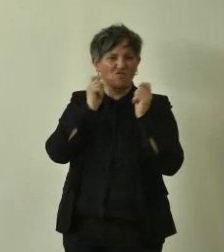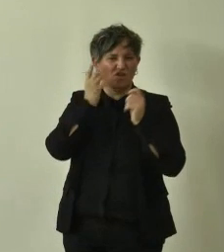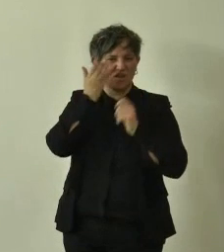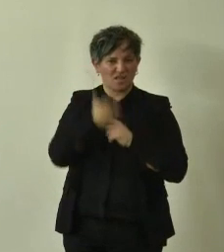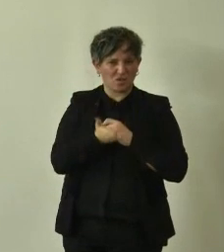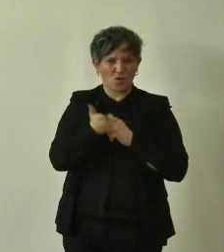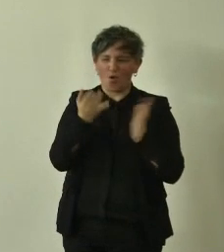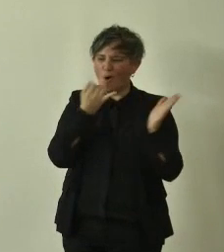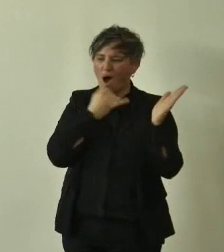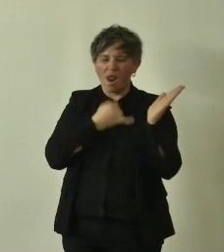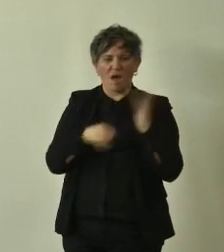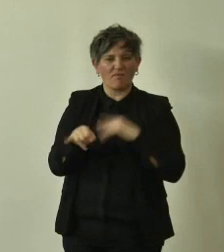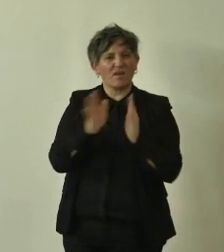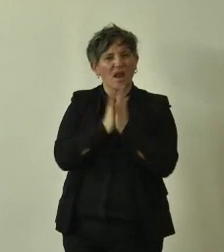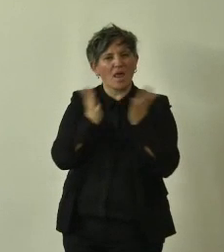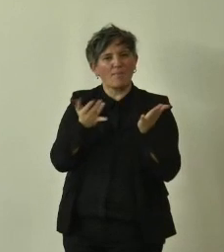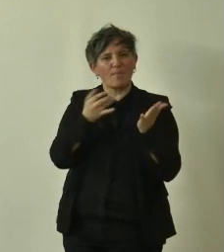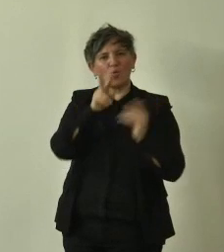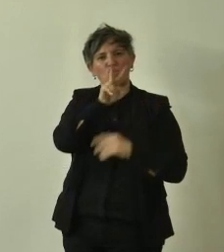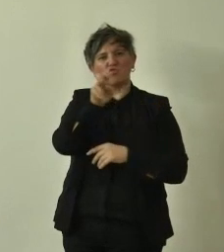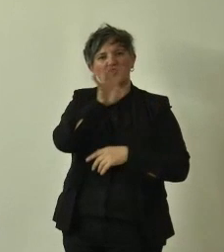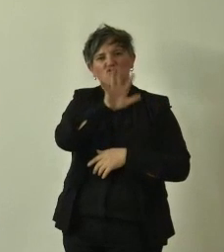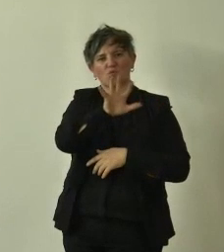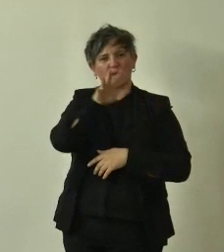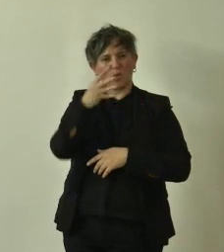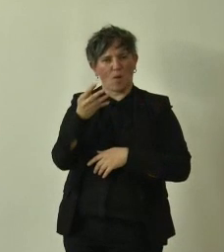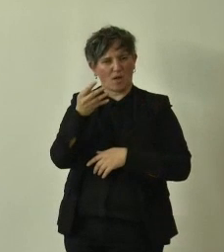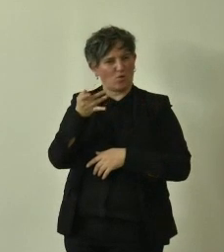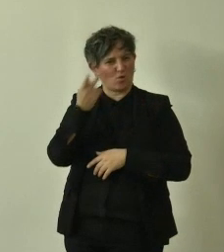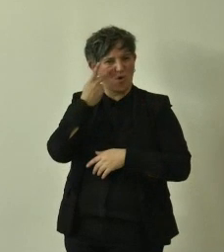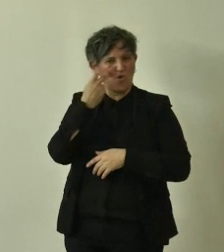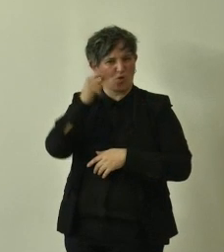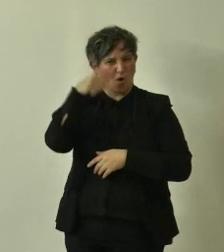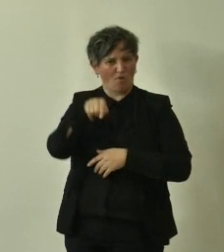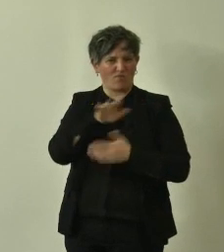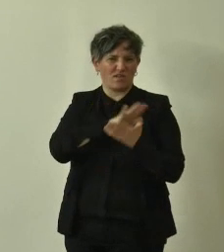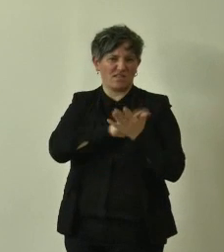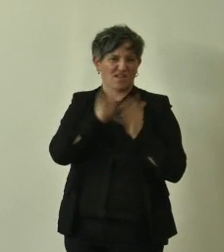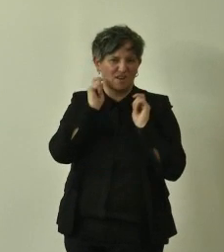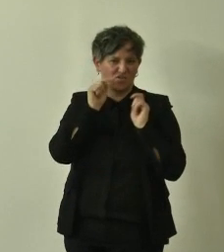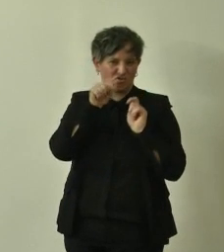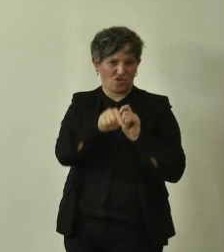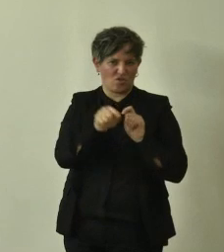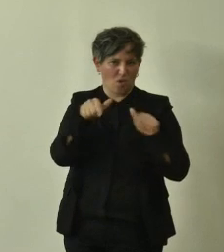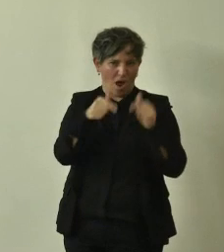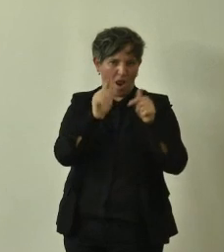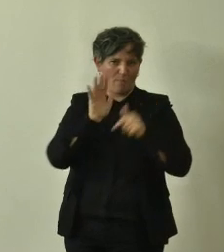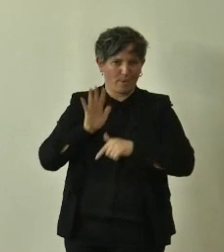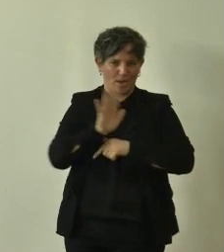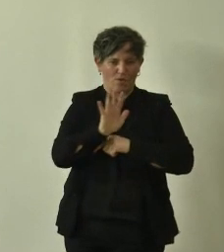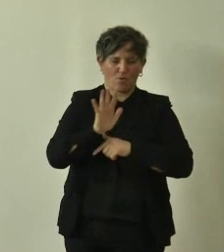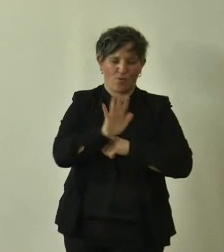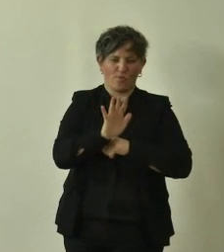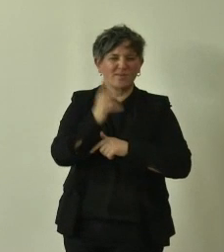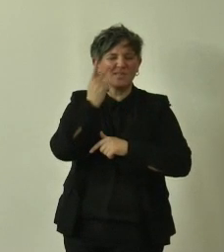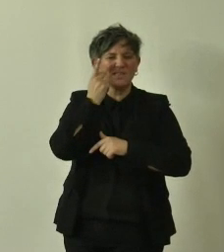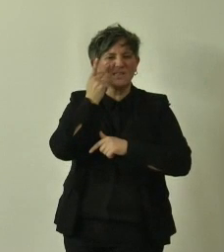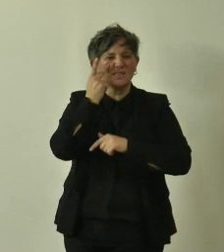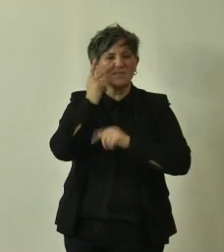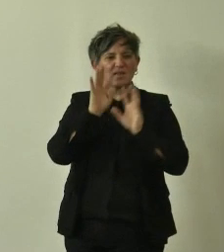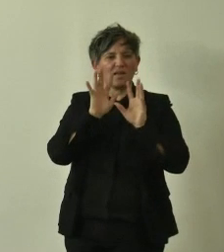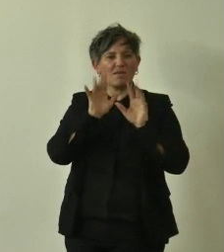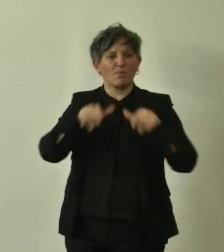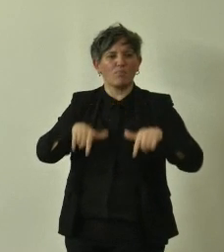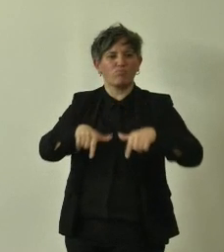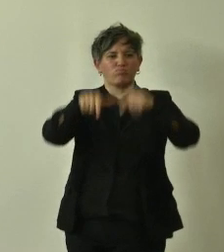fondo al libro a pagina 254 e si vede anche in questo caso una struttura in questo caso metallica che sorregge